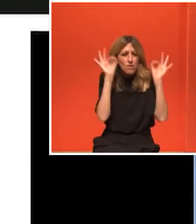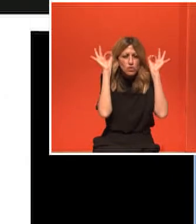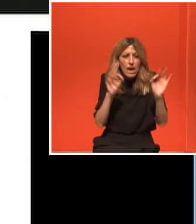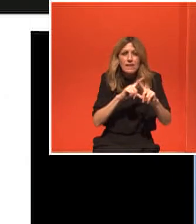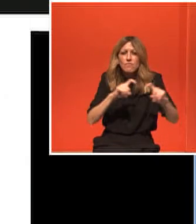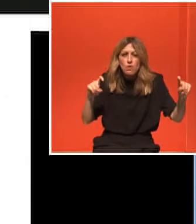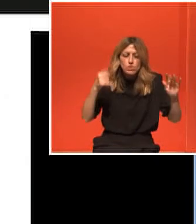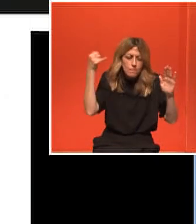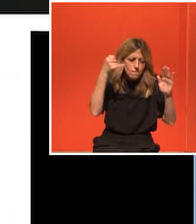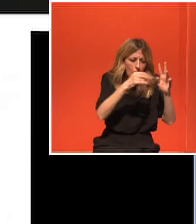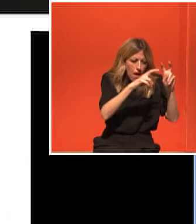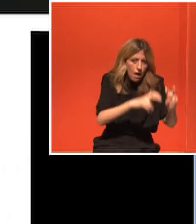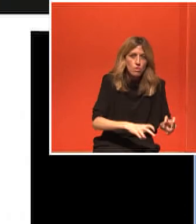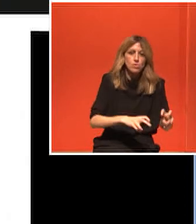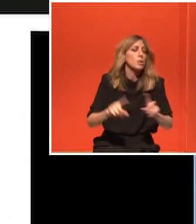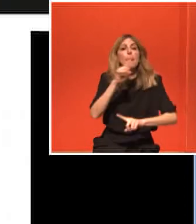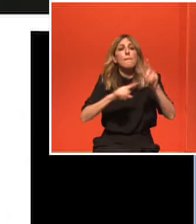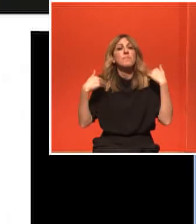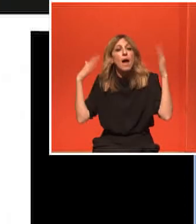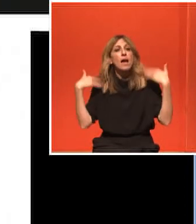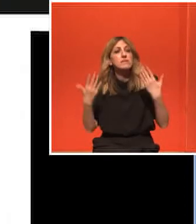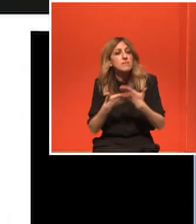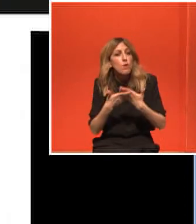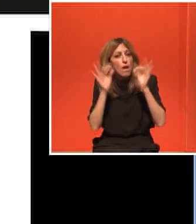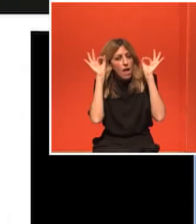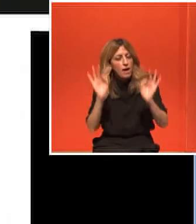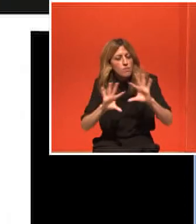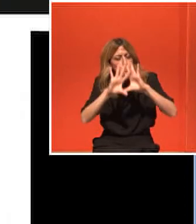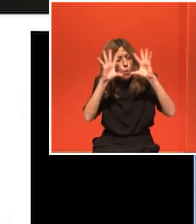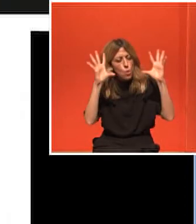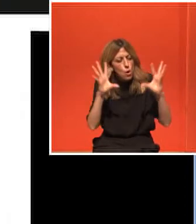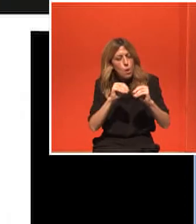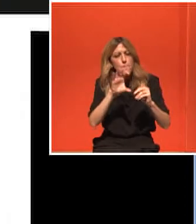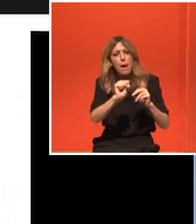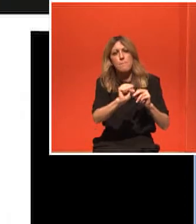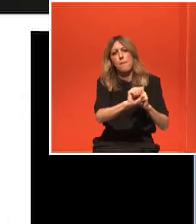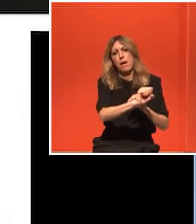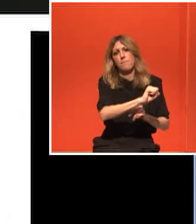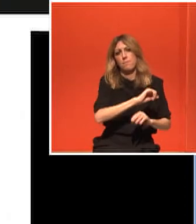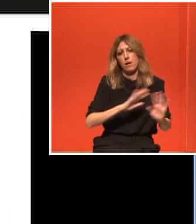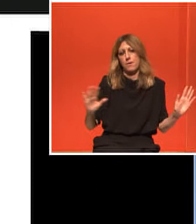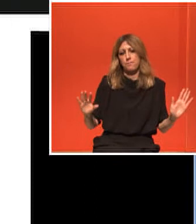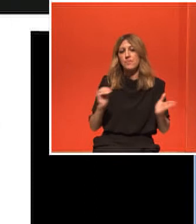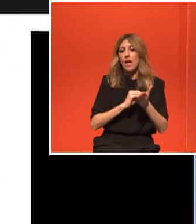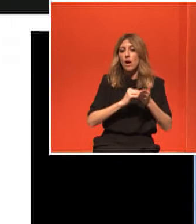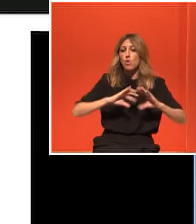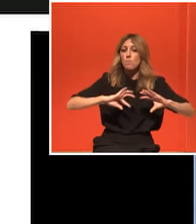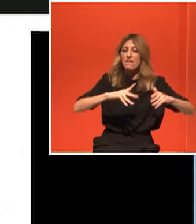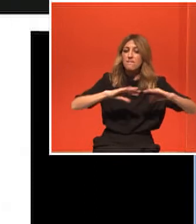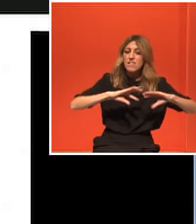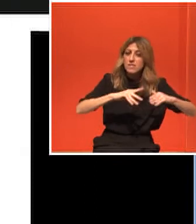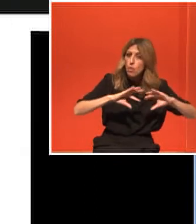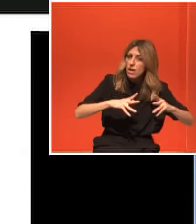λέει πλέον και όχι μόνο η ιατρική. Η επιστήμη γενικά, η επιστήμη της άθλησης οι φυσικοθεραπευτές έχουν